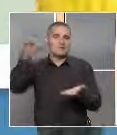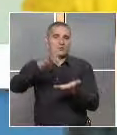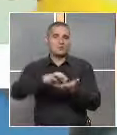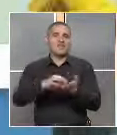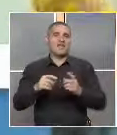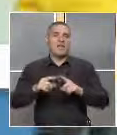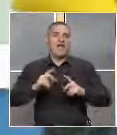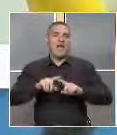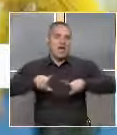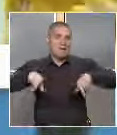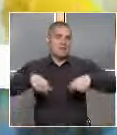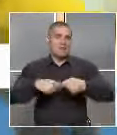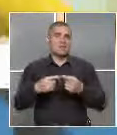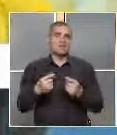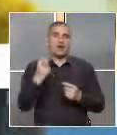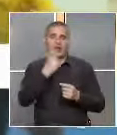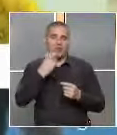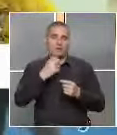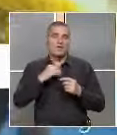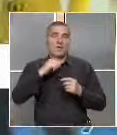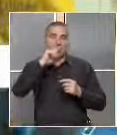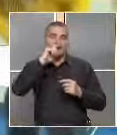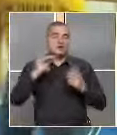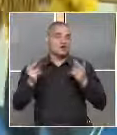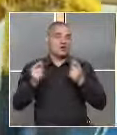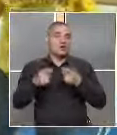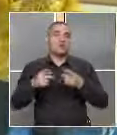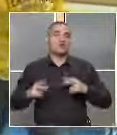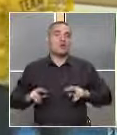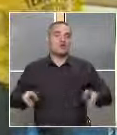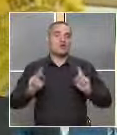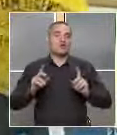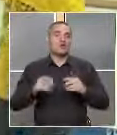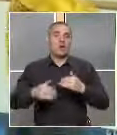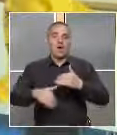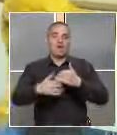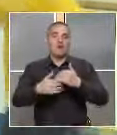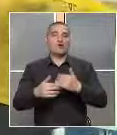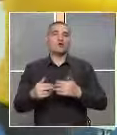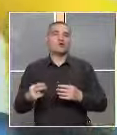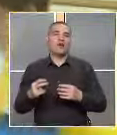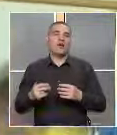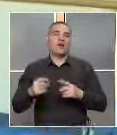специалиста. Важна роля в този случай има и родителят, който изпълнява ролята на помощник-терапевт.